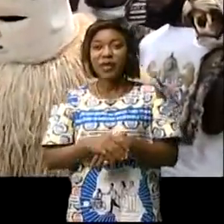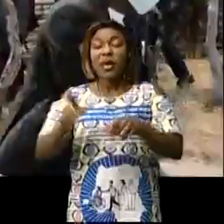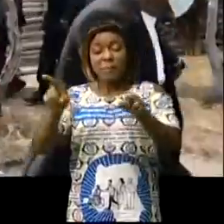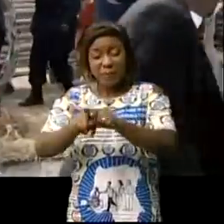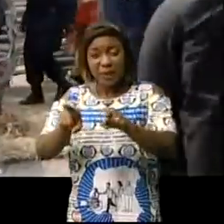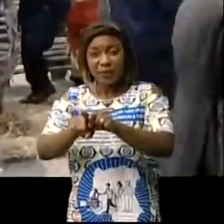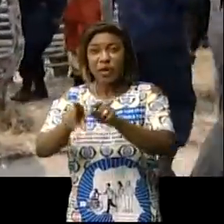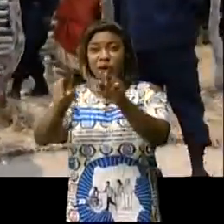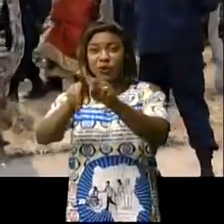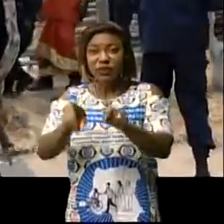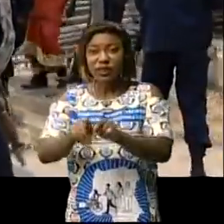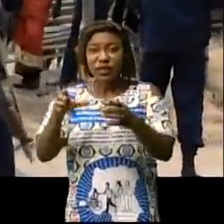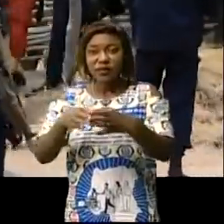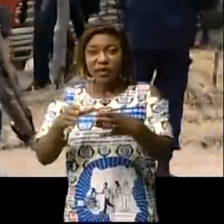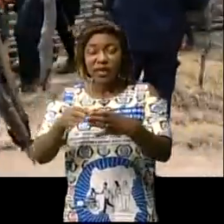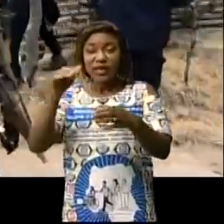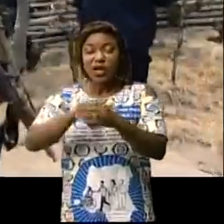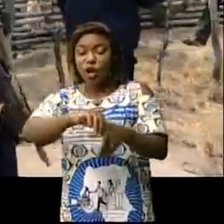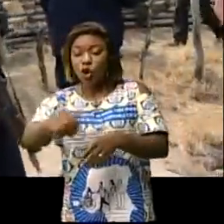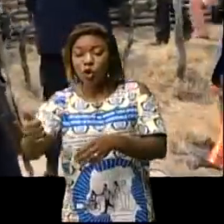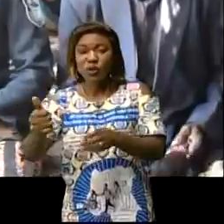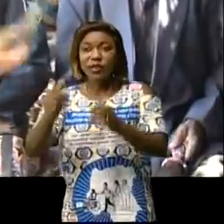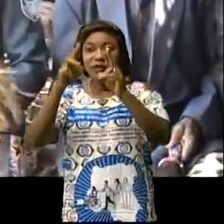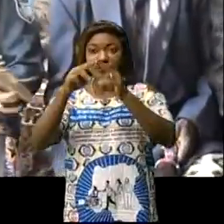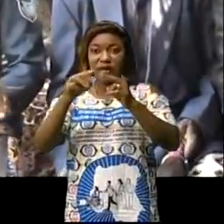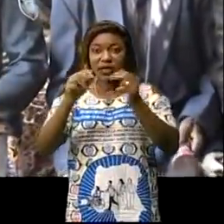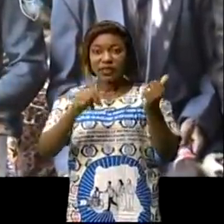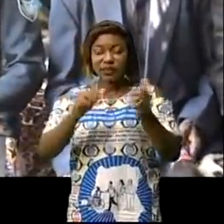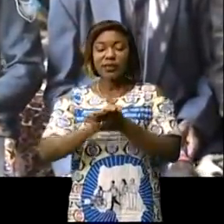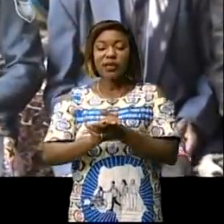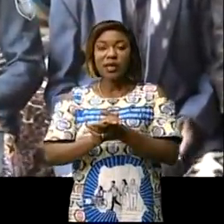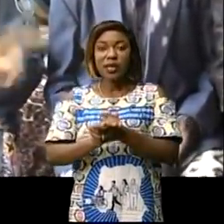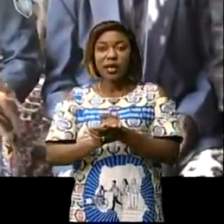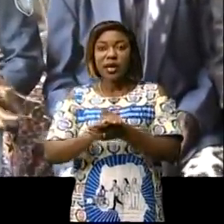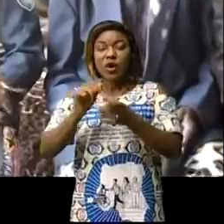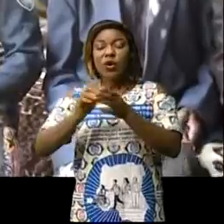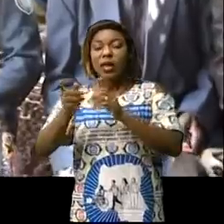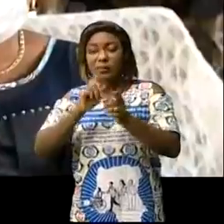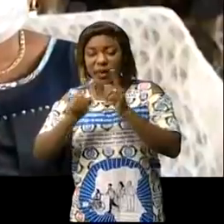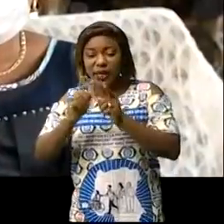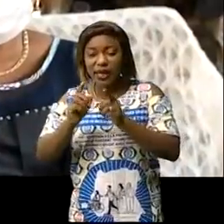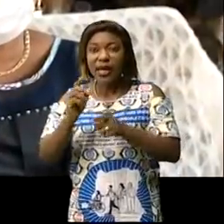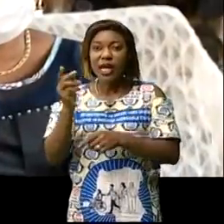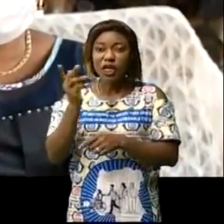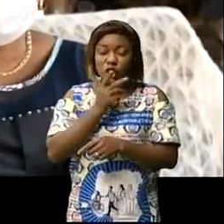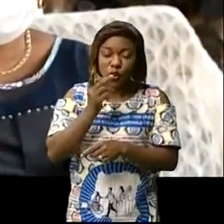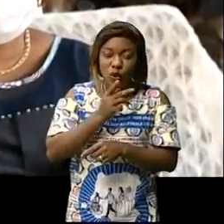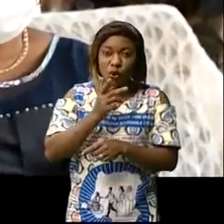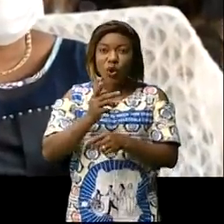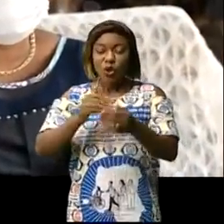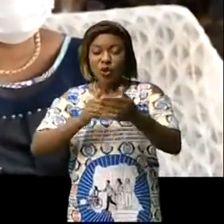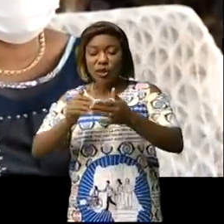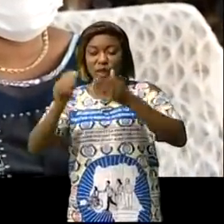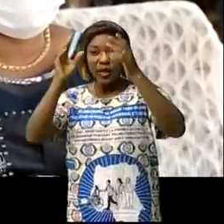décloche avec le chef Koutimé de Paikongila dans une communication pleine d'essence faite à Kikongo, la ministre et le président de la République